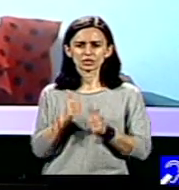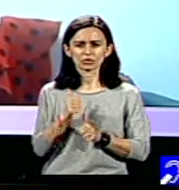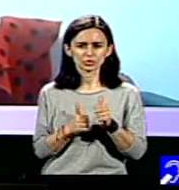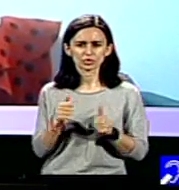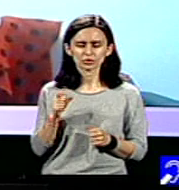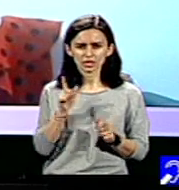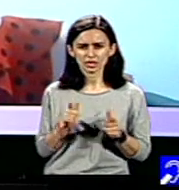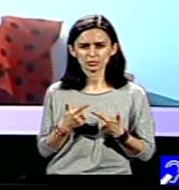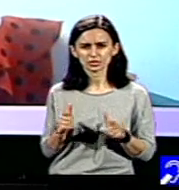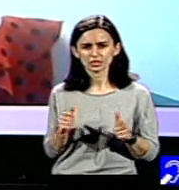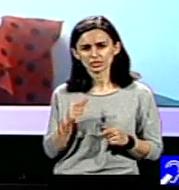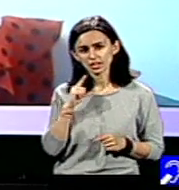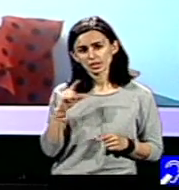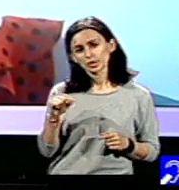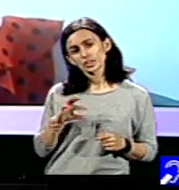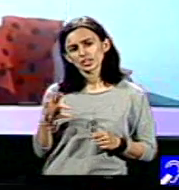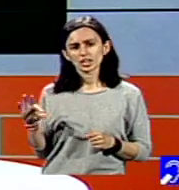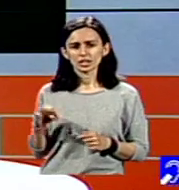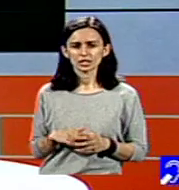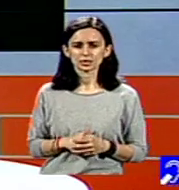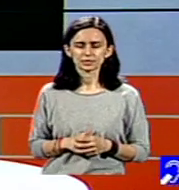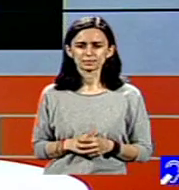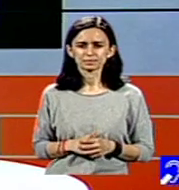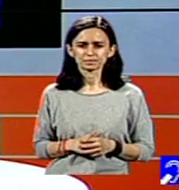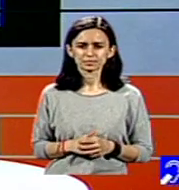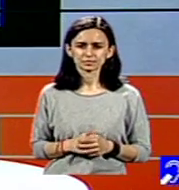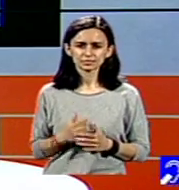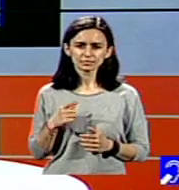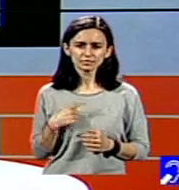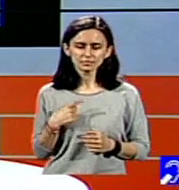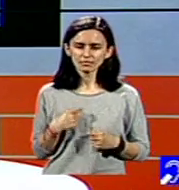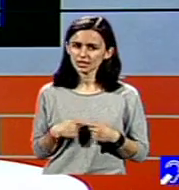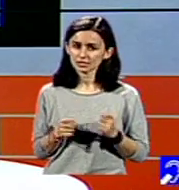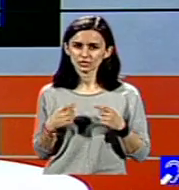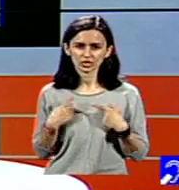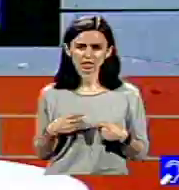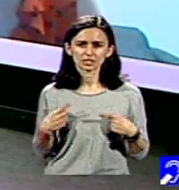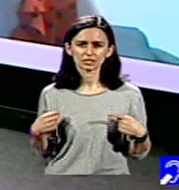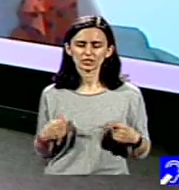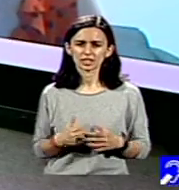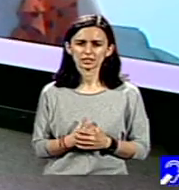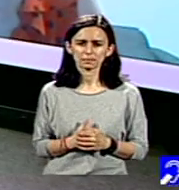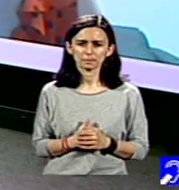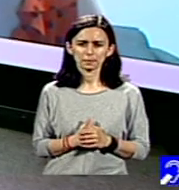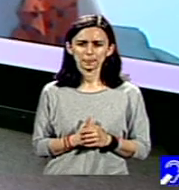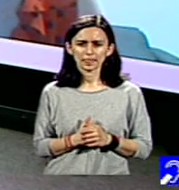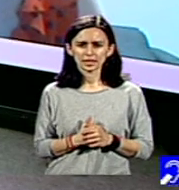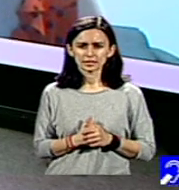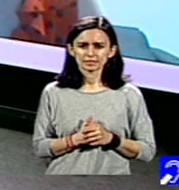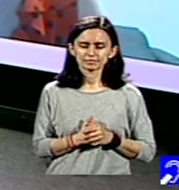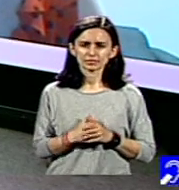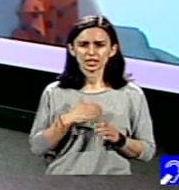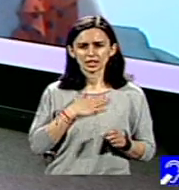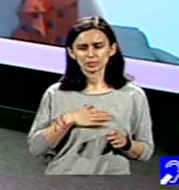numit eurovizion, te duci dincolo. E cu tot o altă ligă, să spun așa. Exact, exact, exact. am ținut să